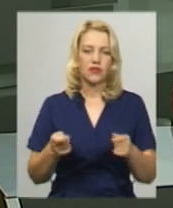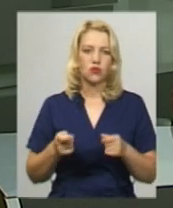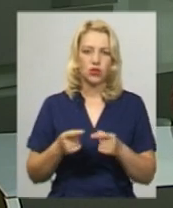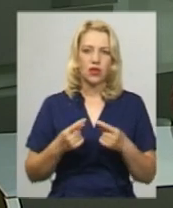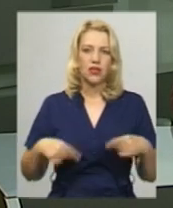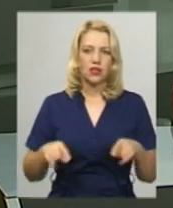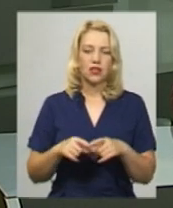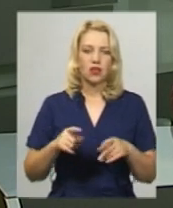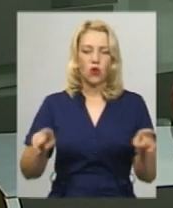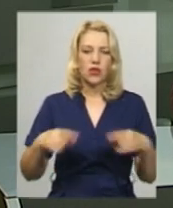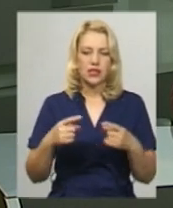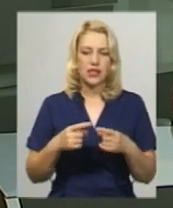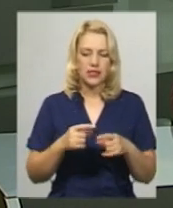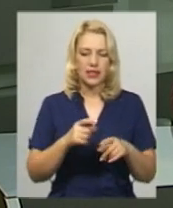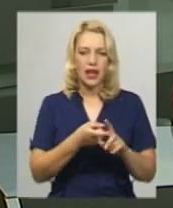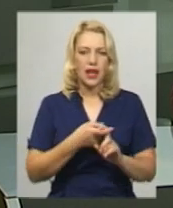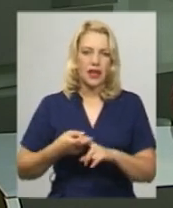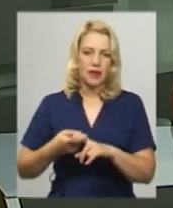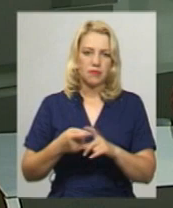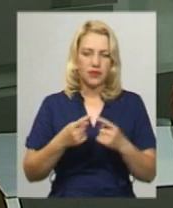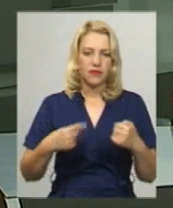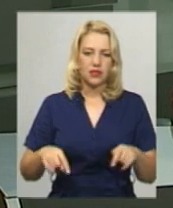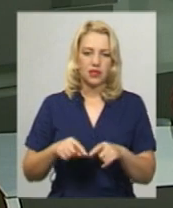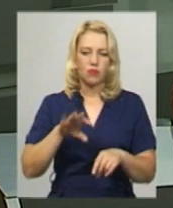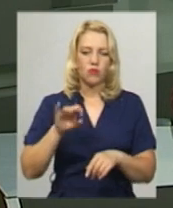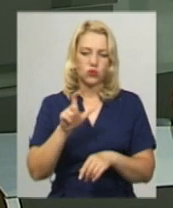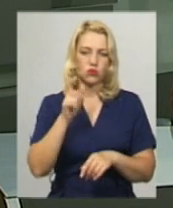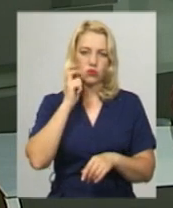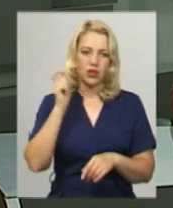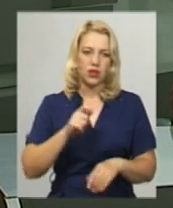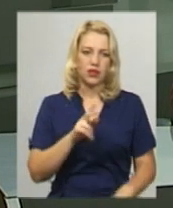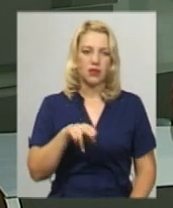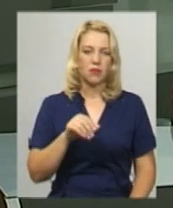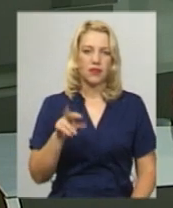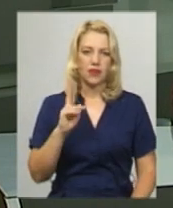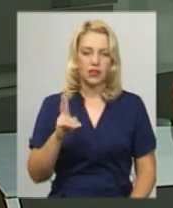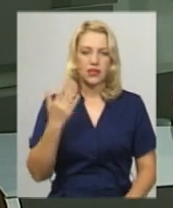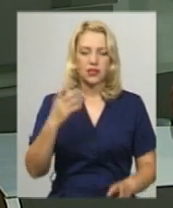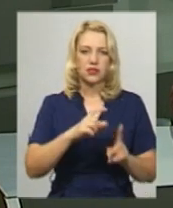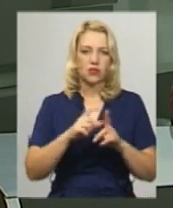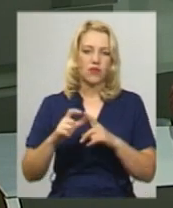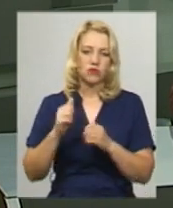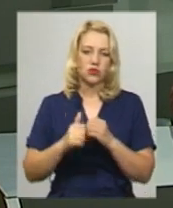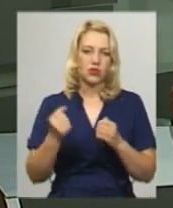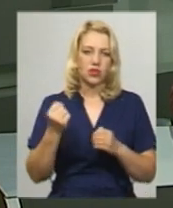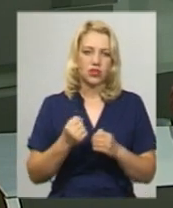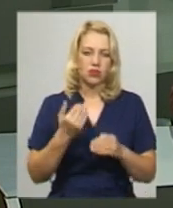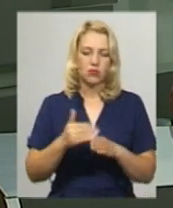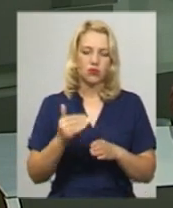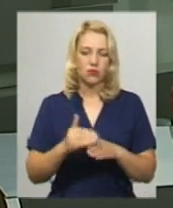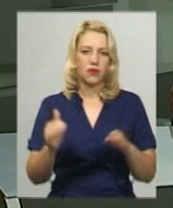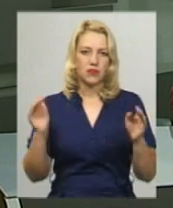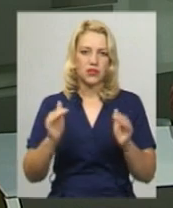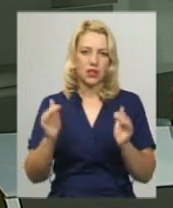епіддосліджень Хмельницького обласного лабораторного центру МОЗ України Тетяна Федак. За її словами, щотижня йде поступове